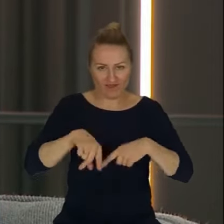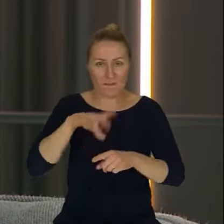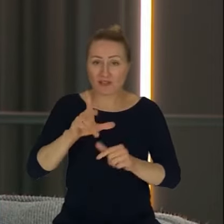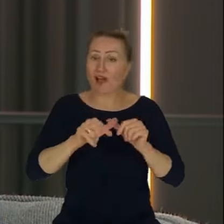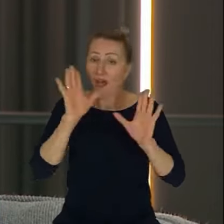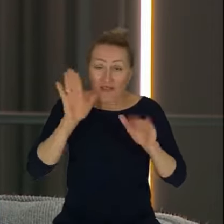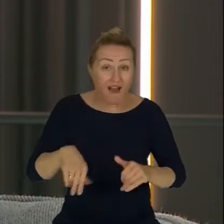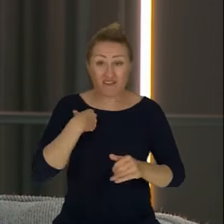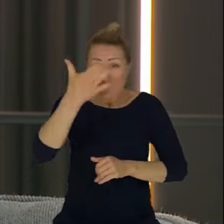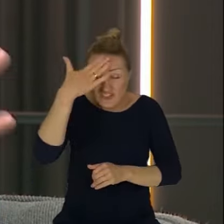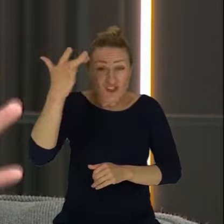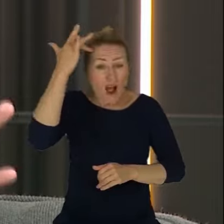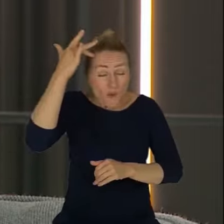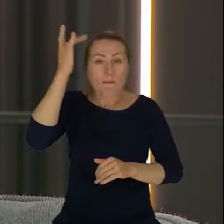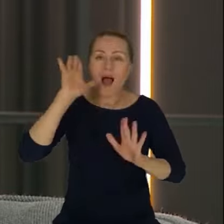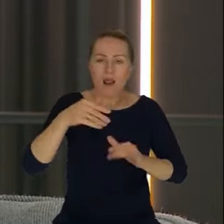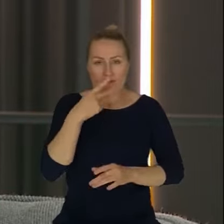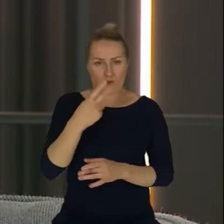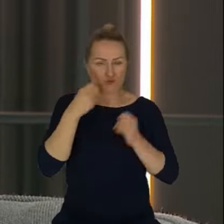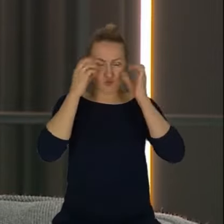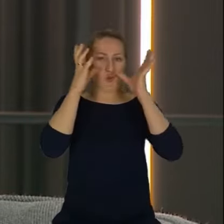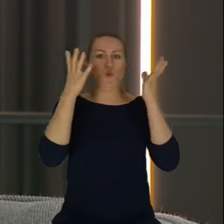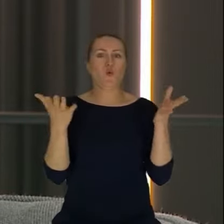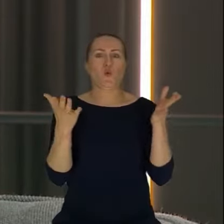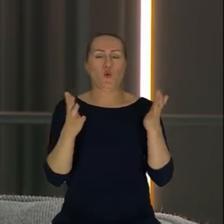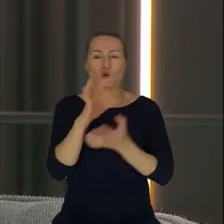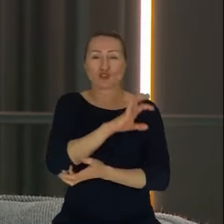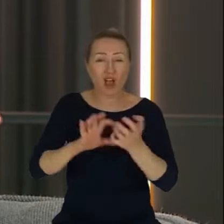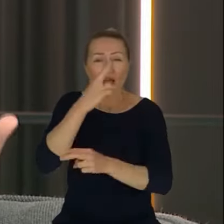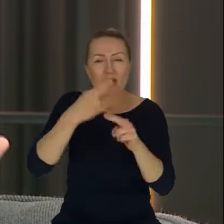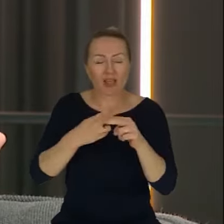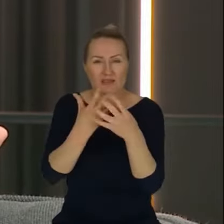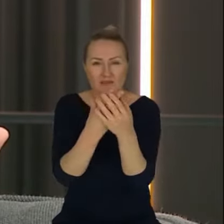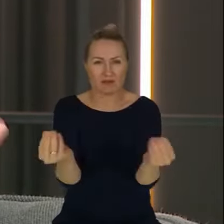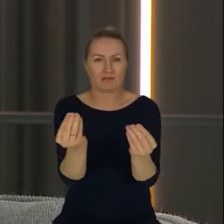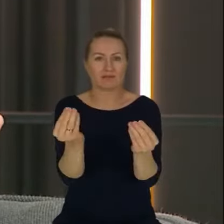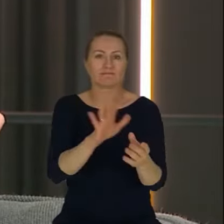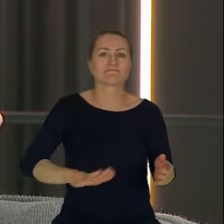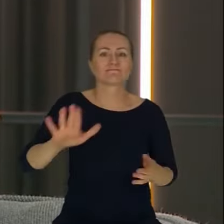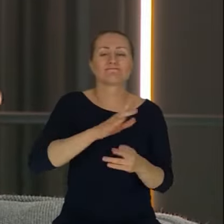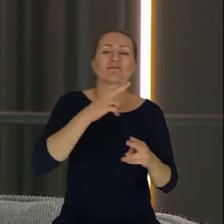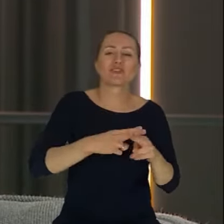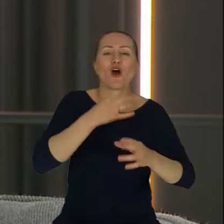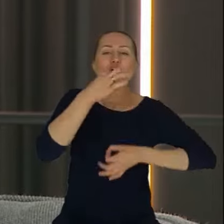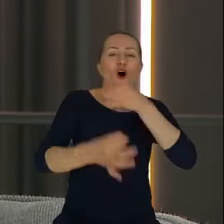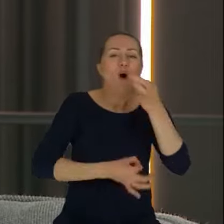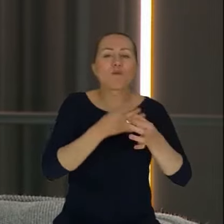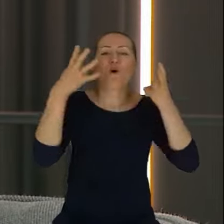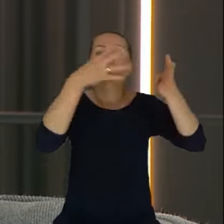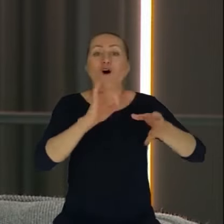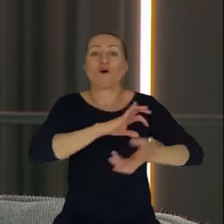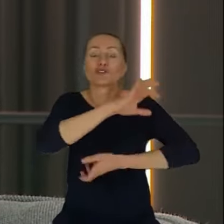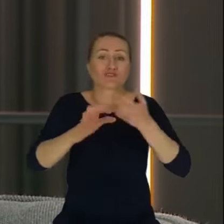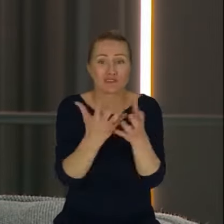sensie zniknięcie tego pewnego świata i pewnego opowieści o świecie powodowało, że jedyne